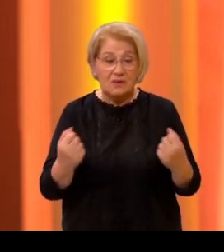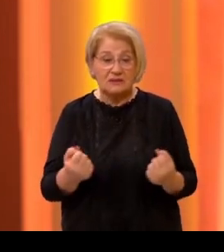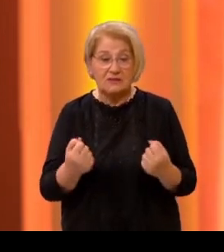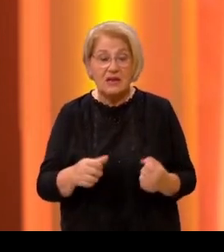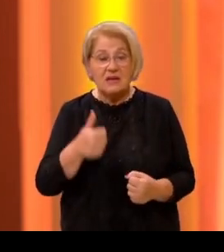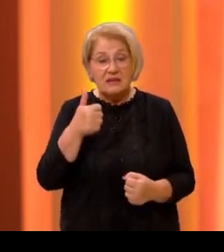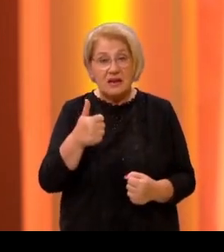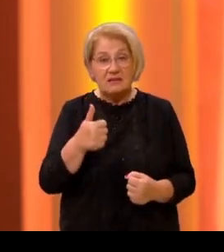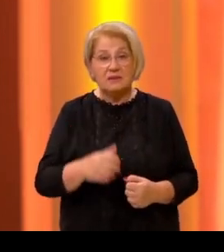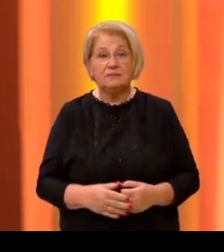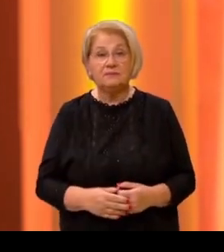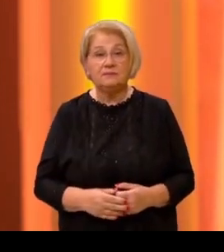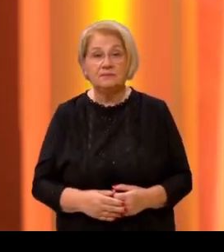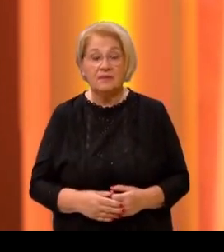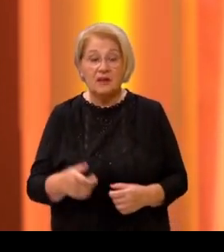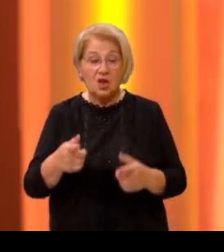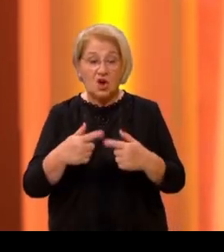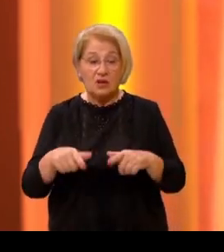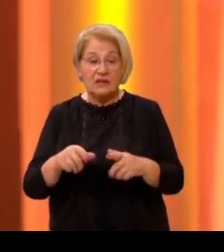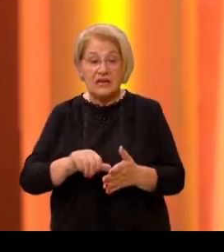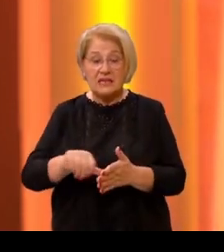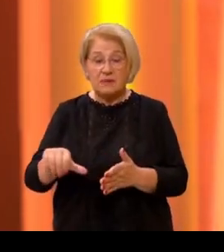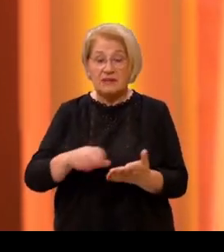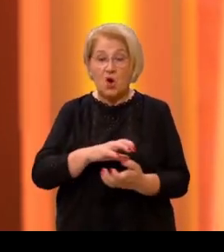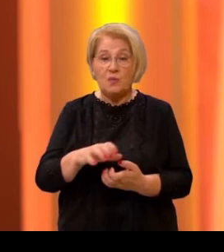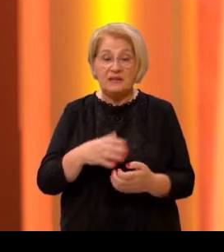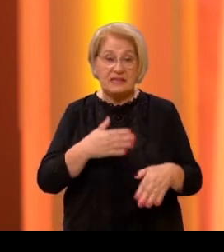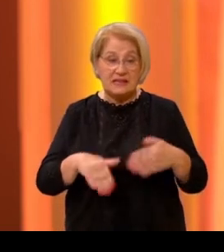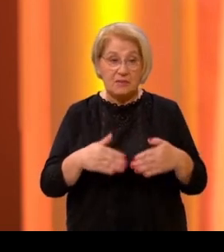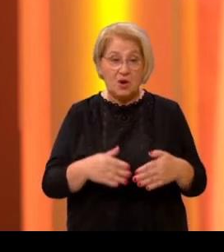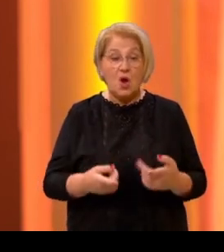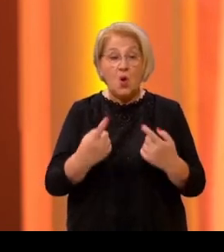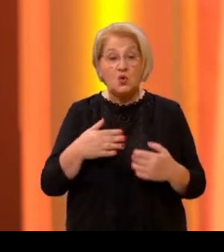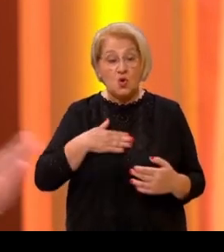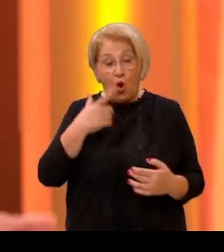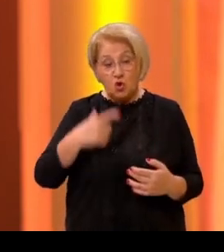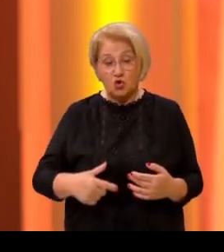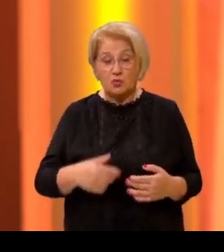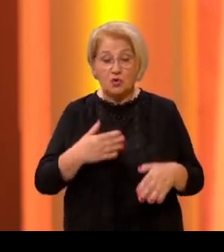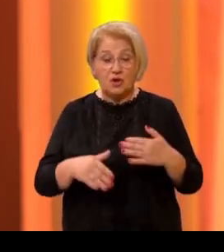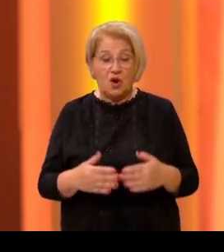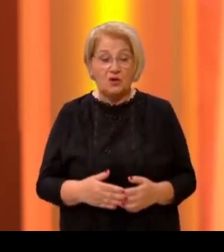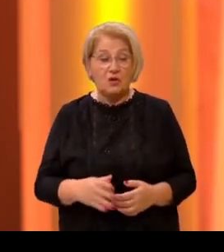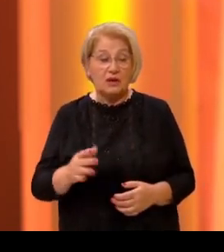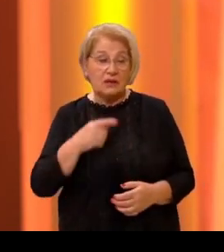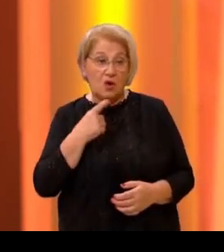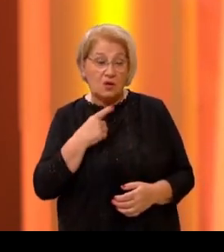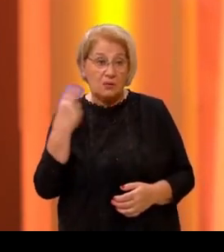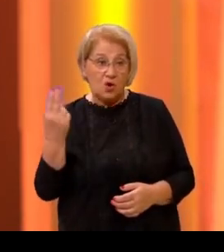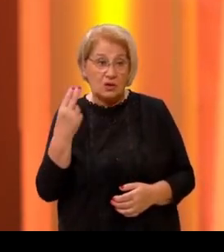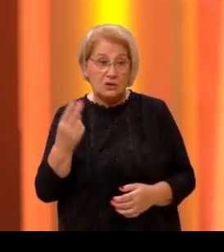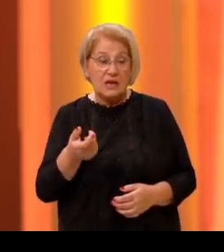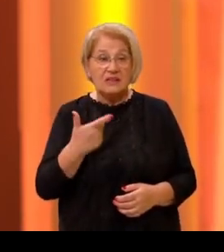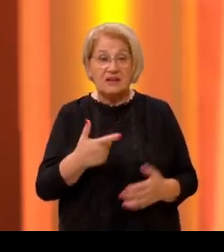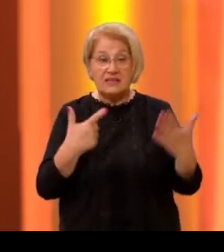Pa tako jedna od tih je i ovaj dio isplate obiteljske mirovine uz osudnu mirovinu koju, evo, kad već spominjemo o Sloveniju, iznosi